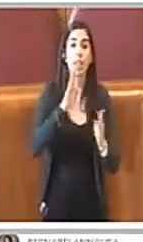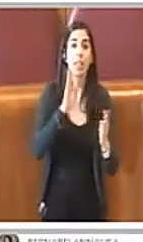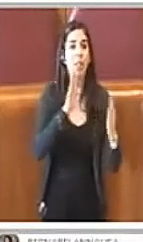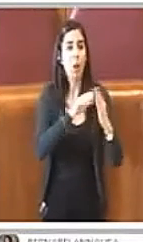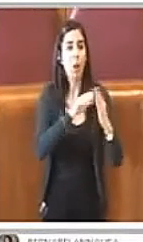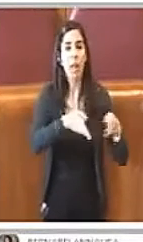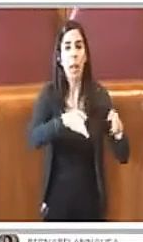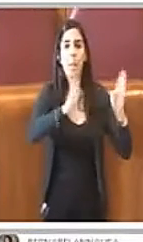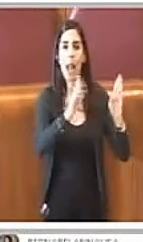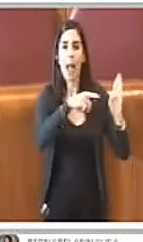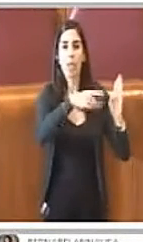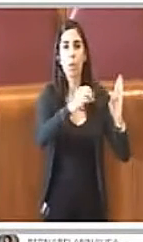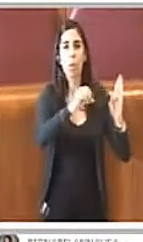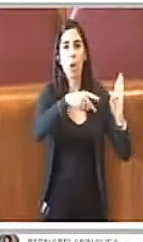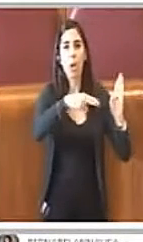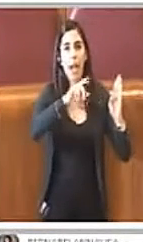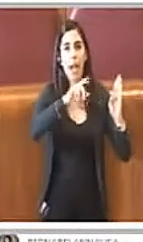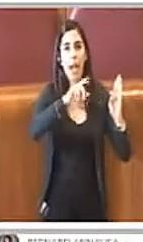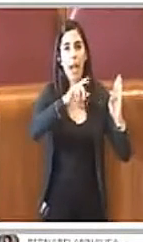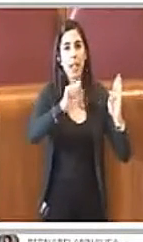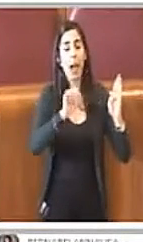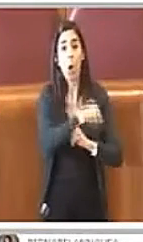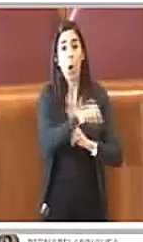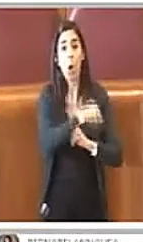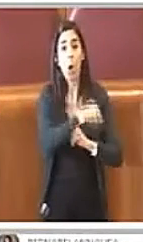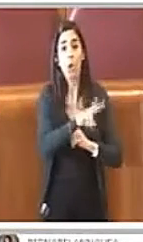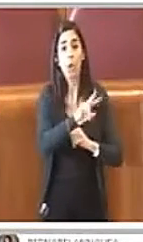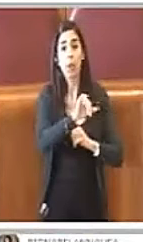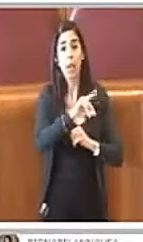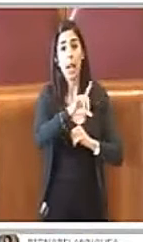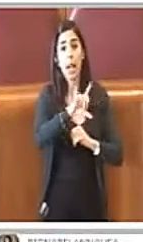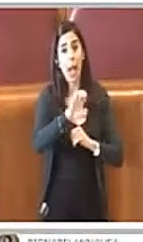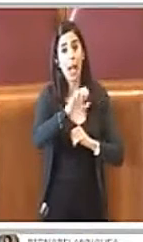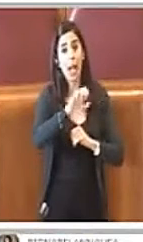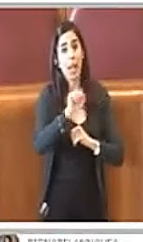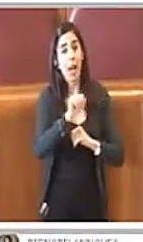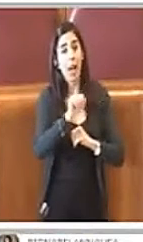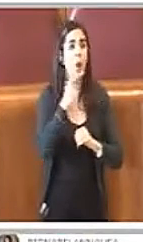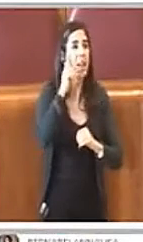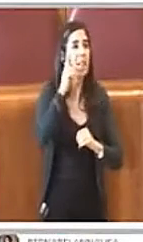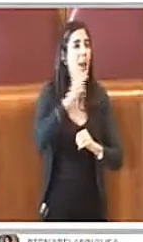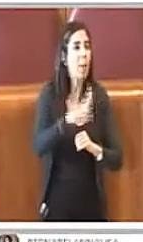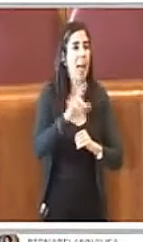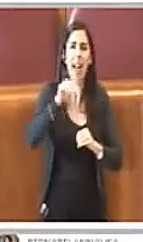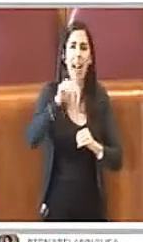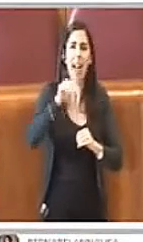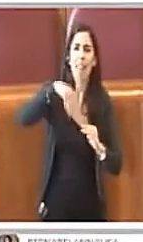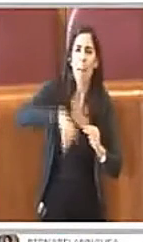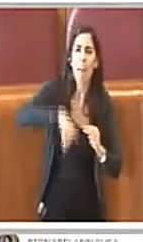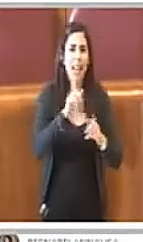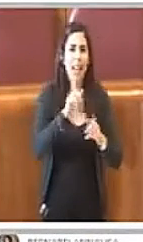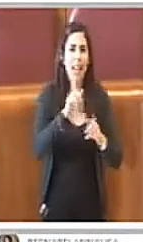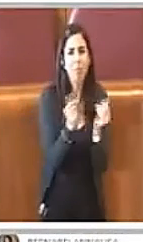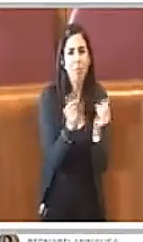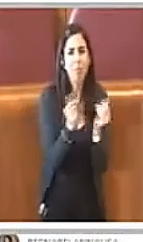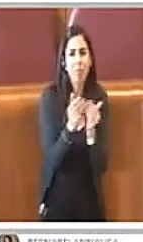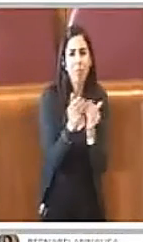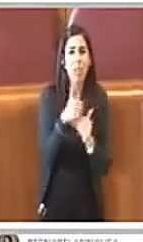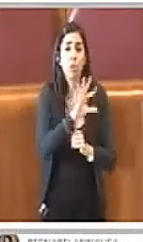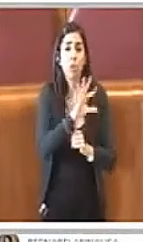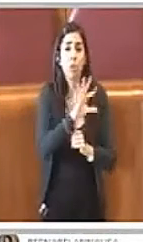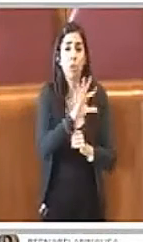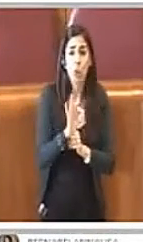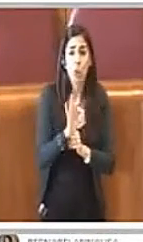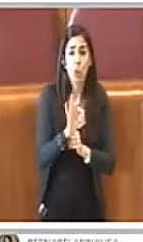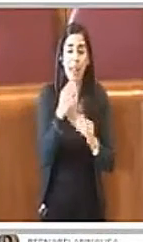chiedendo notizie dei figli e dei nipoti, 30.000 desaparecidos e 550 bambini